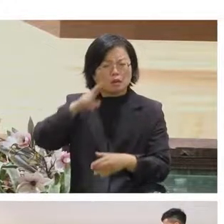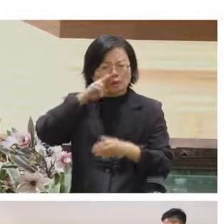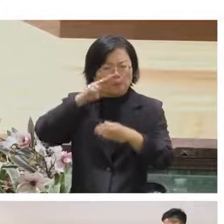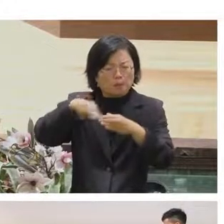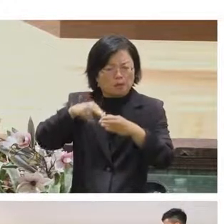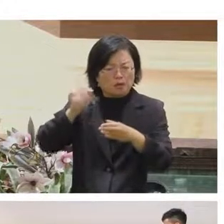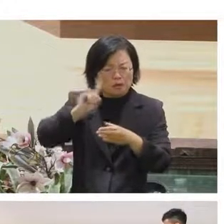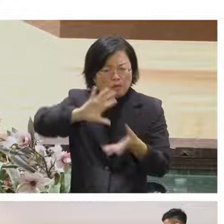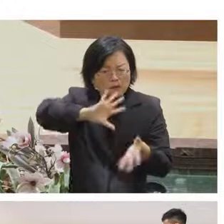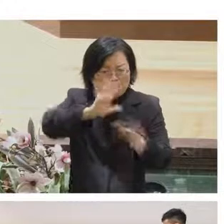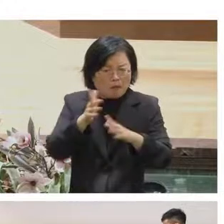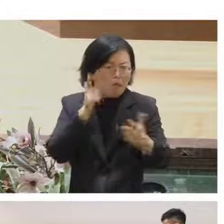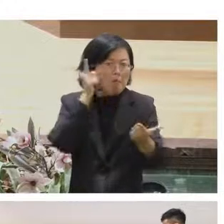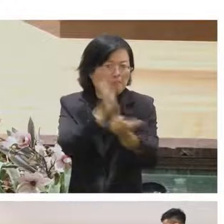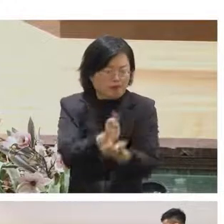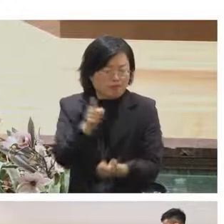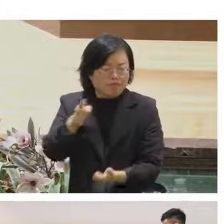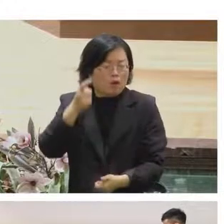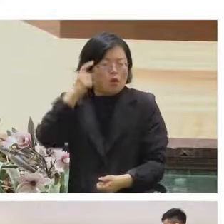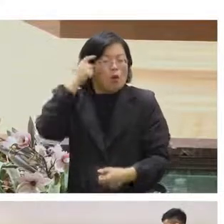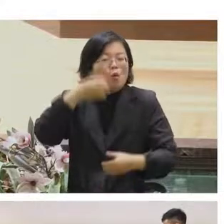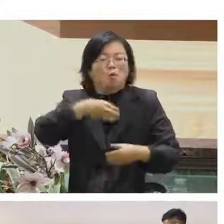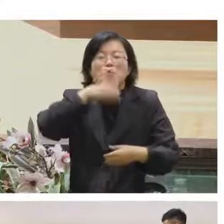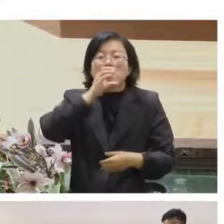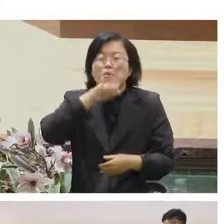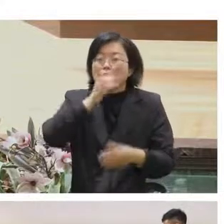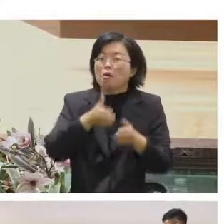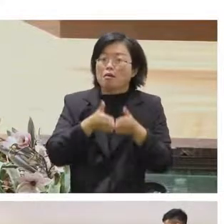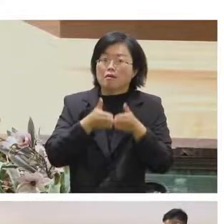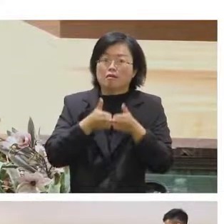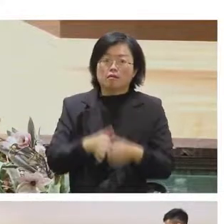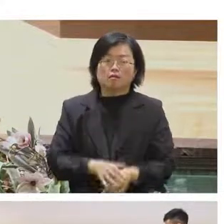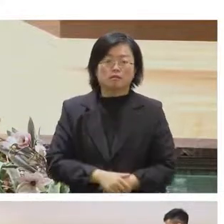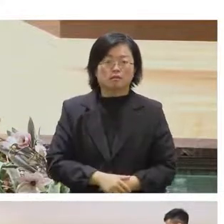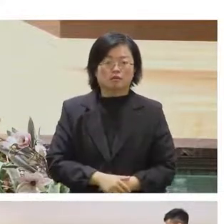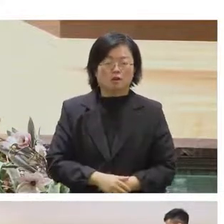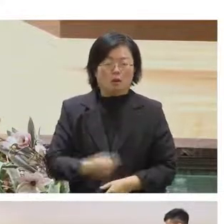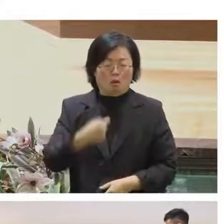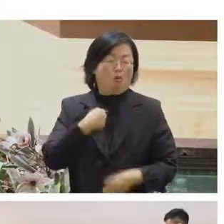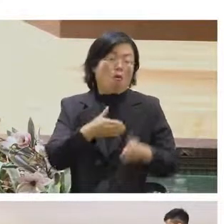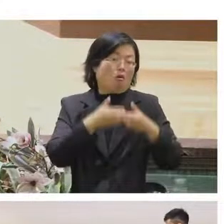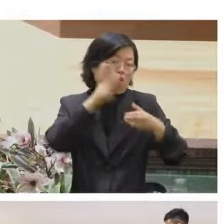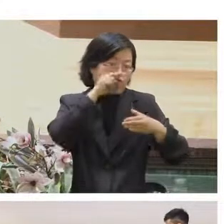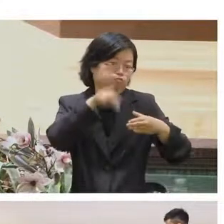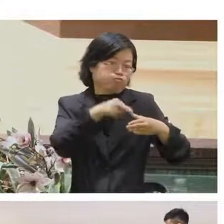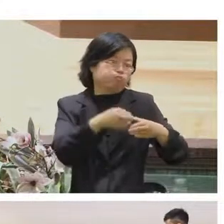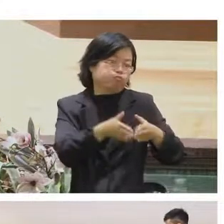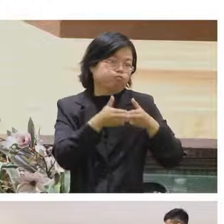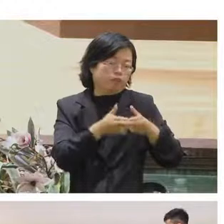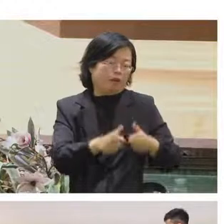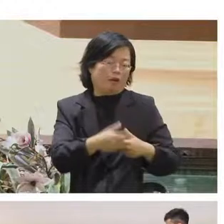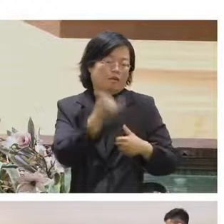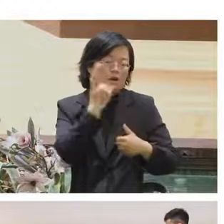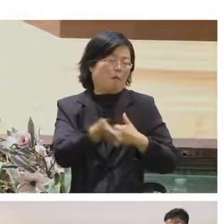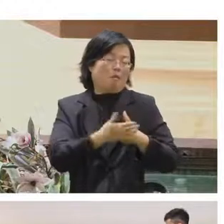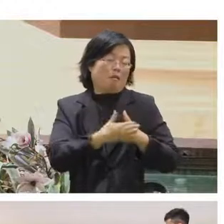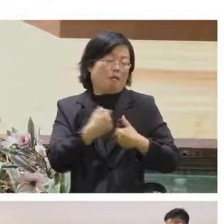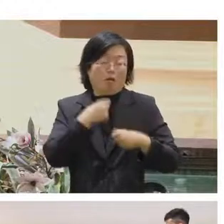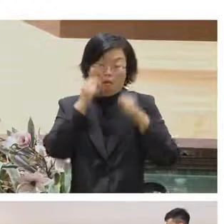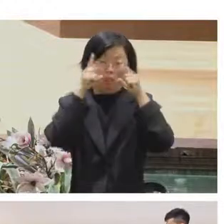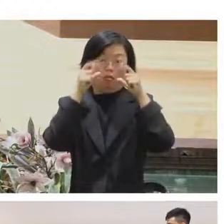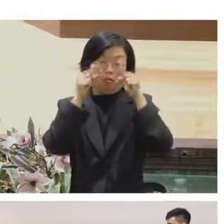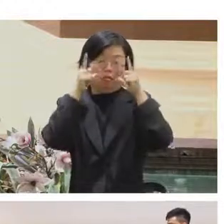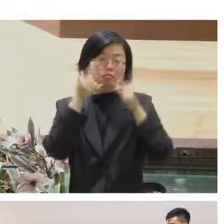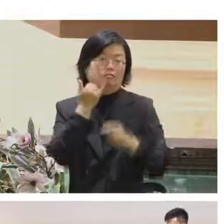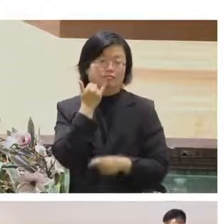這個咖啡嗎或是它會帶給你什麼樣的感受我的確需要咖啡音就是讓我就是比較清醒一點然後帶清醒